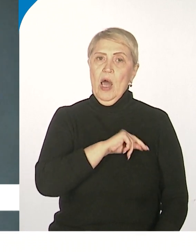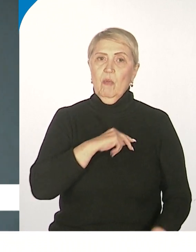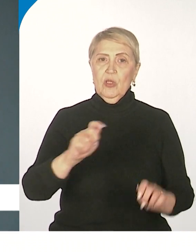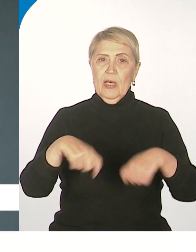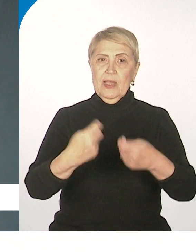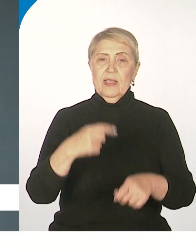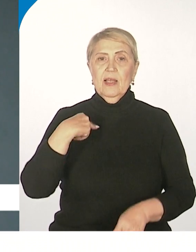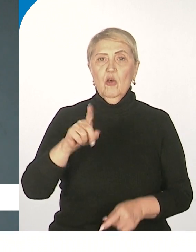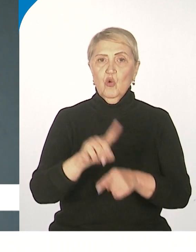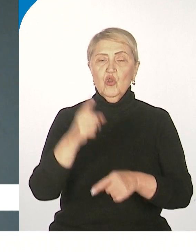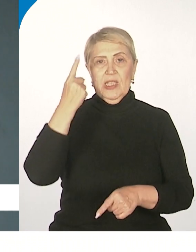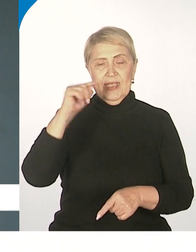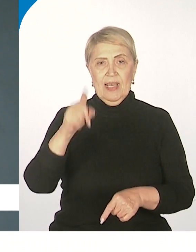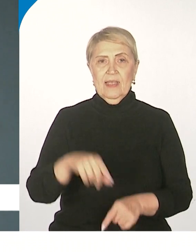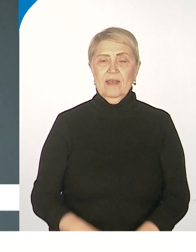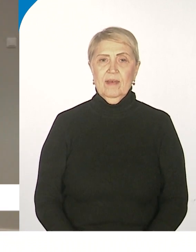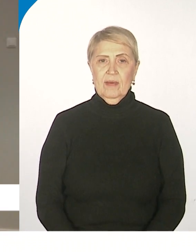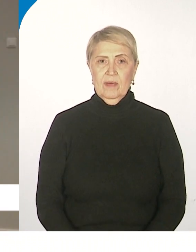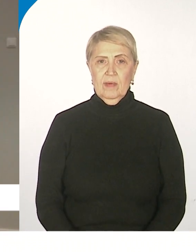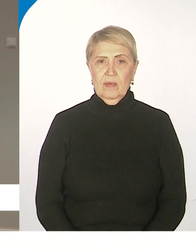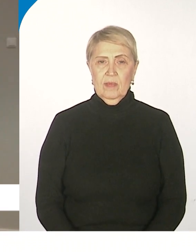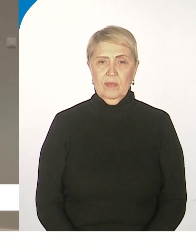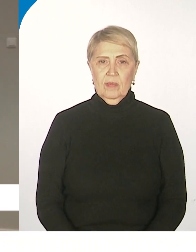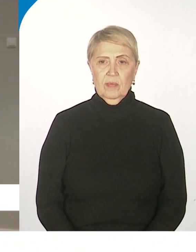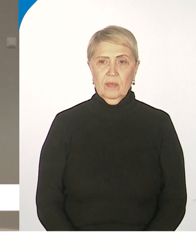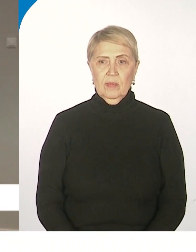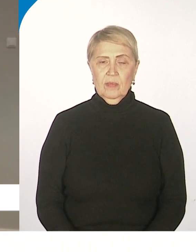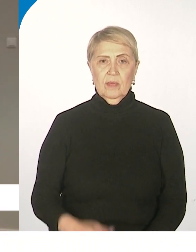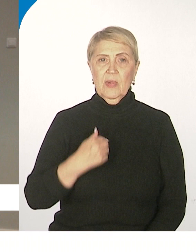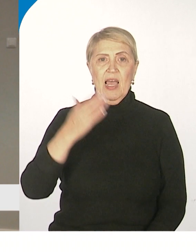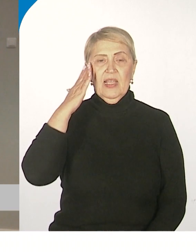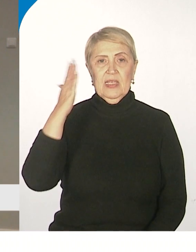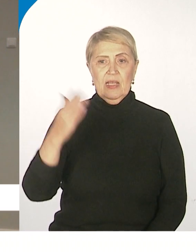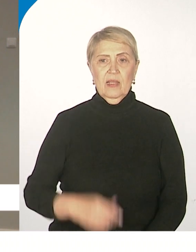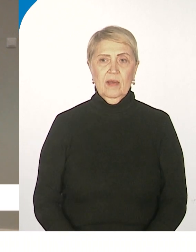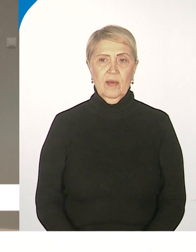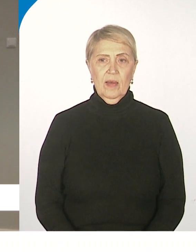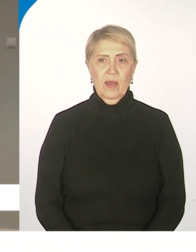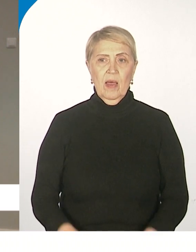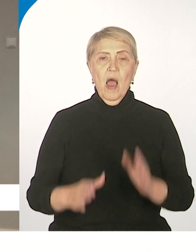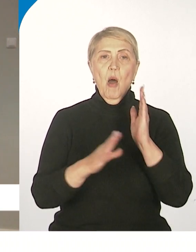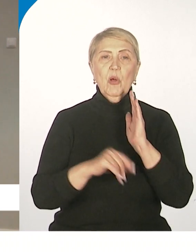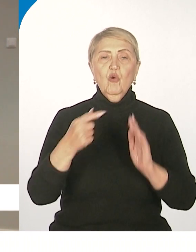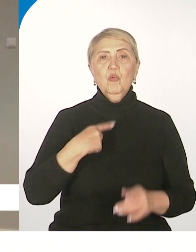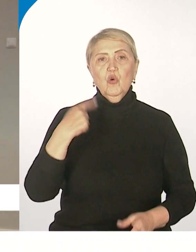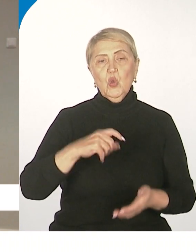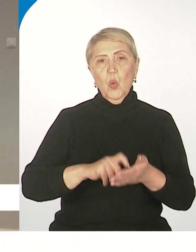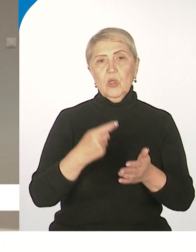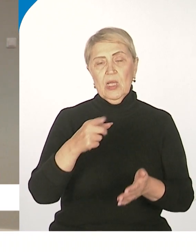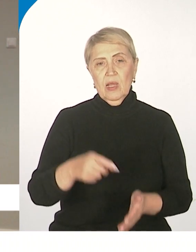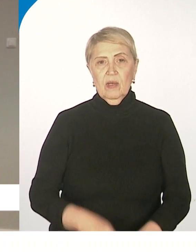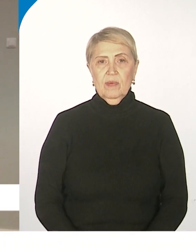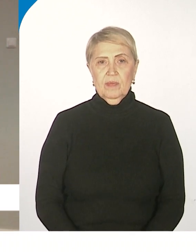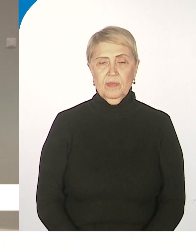и не эксплуатировать учащихся больше положенного. Сначала я об этом, кстати, даже не знала. Я потом так об этом узнала. Но